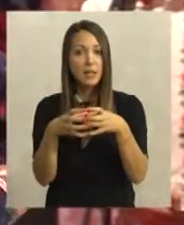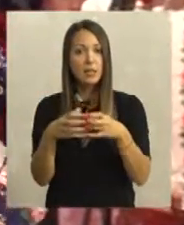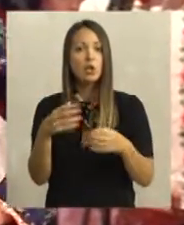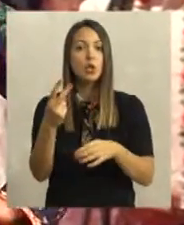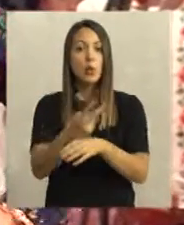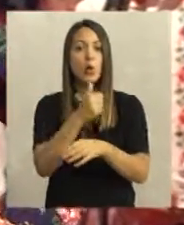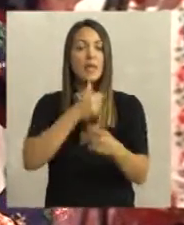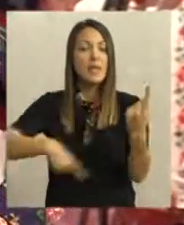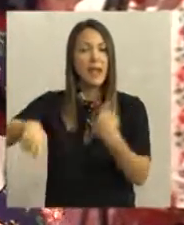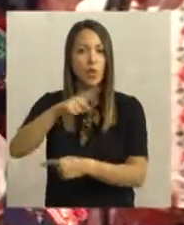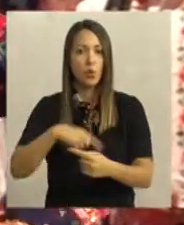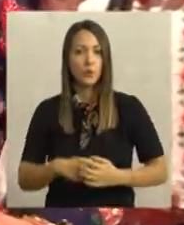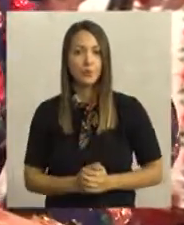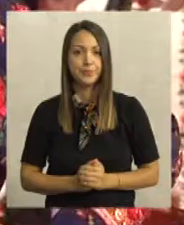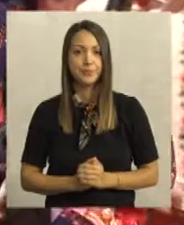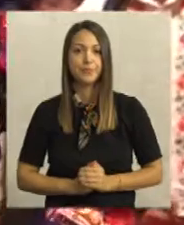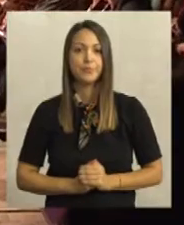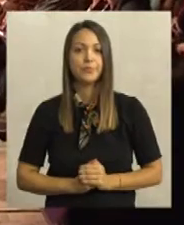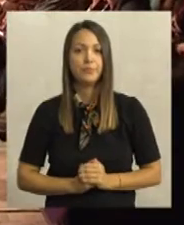u zemlji i regionu.